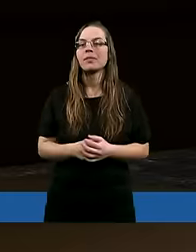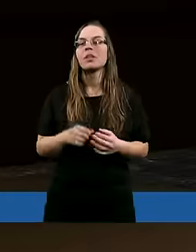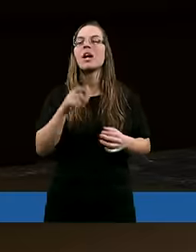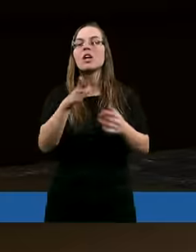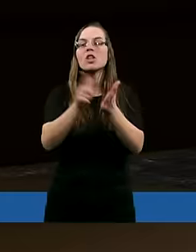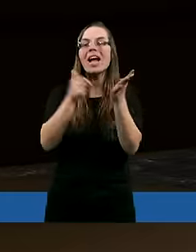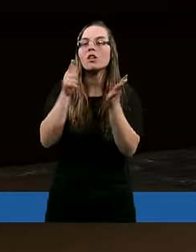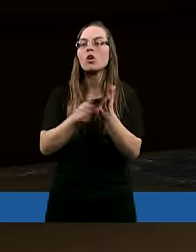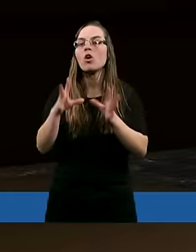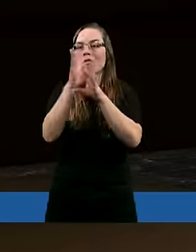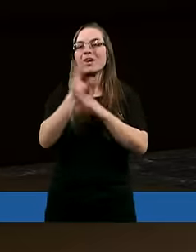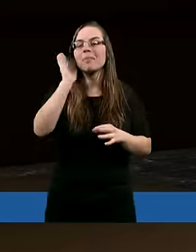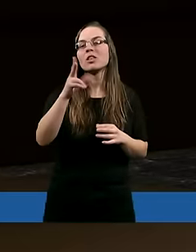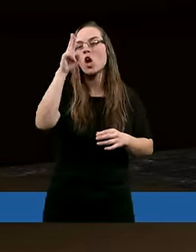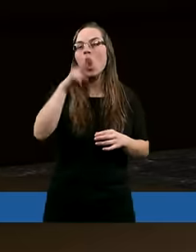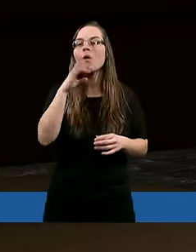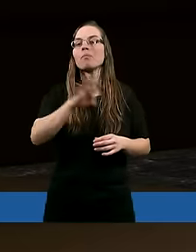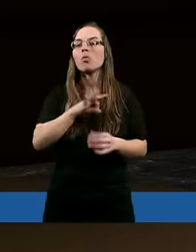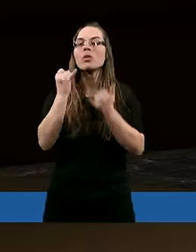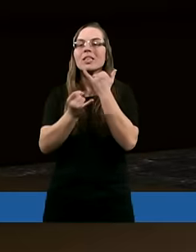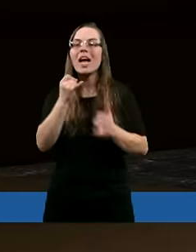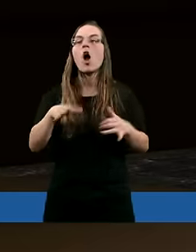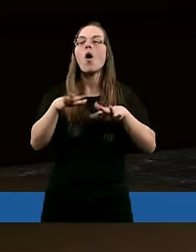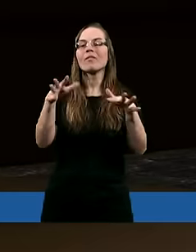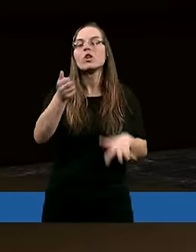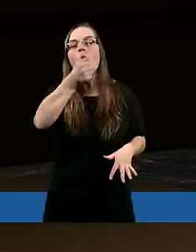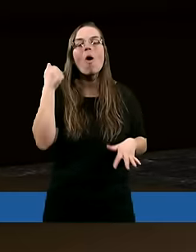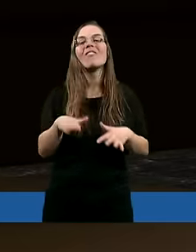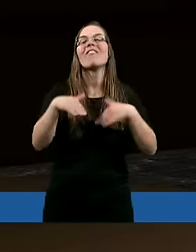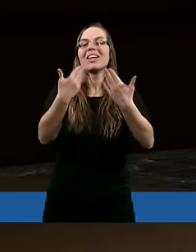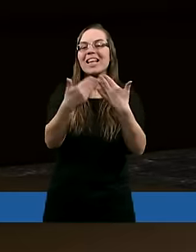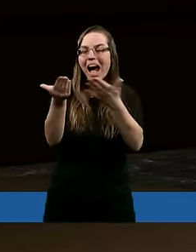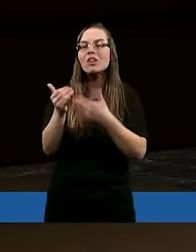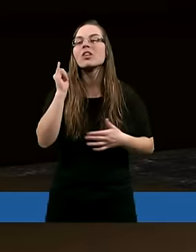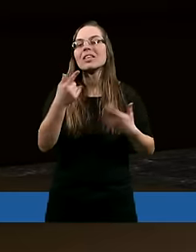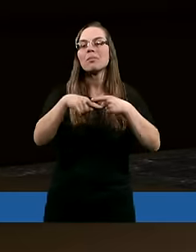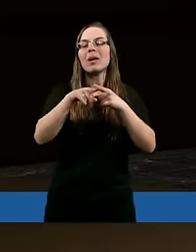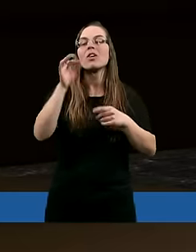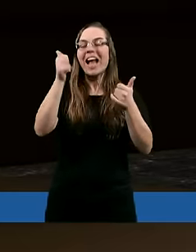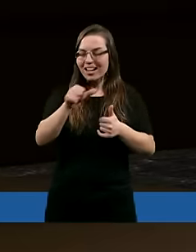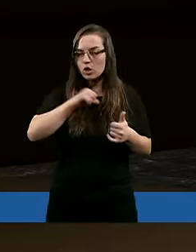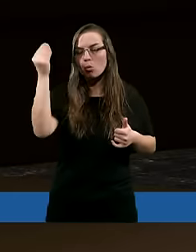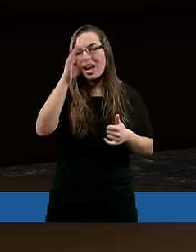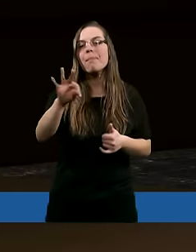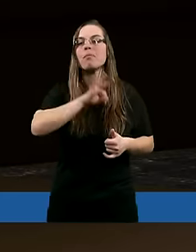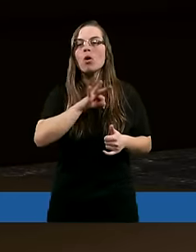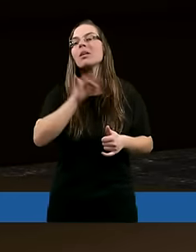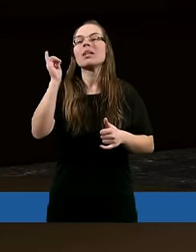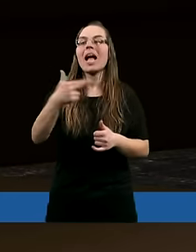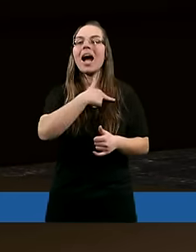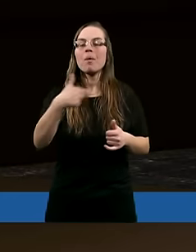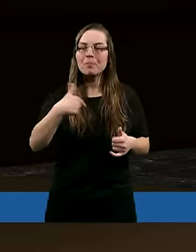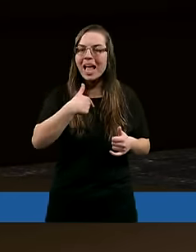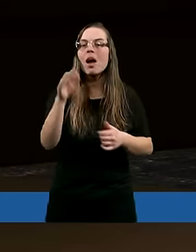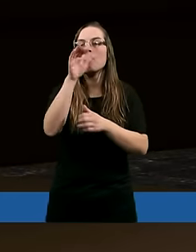Przez to uwielbiony będzie Ojciec mój, jeśli obfity owoc wydacie i staniecie się uczniami moimi. Jak